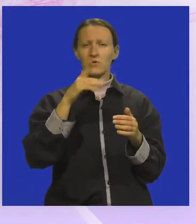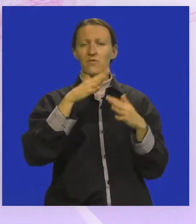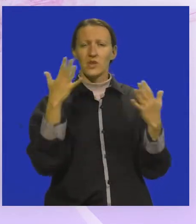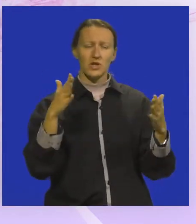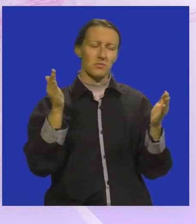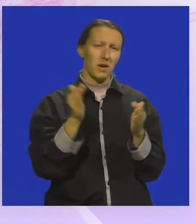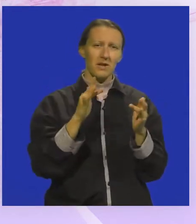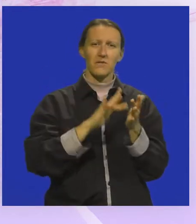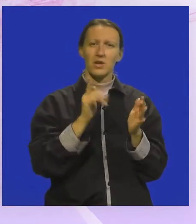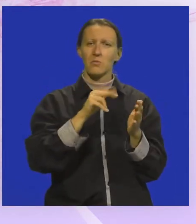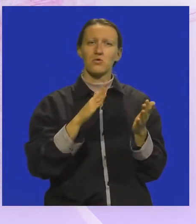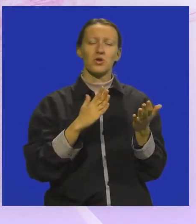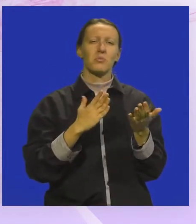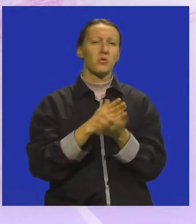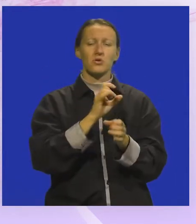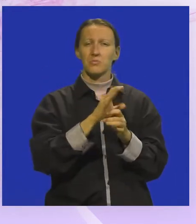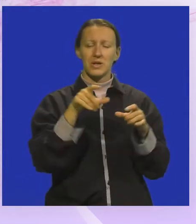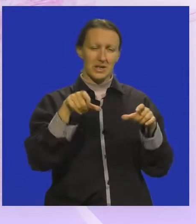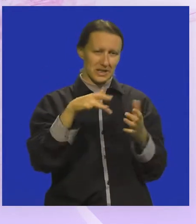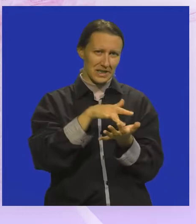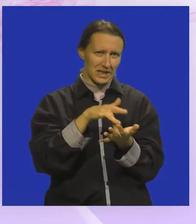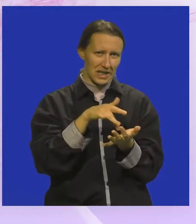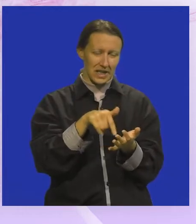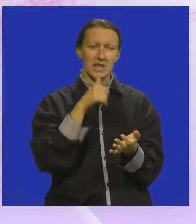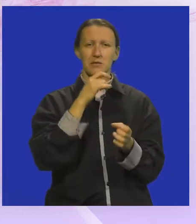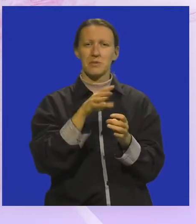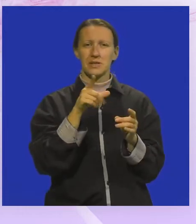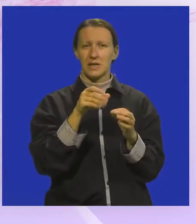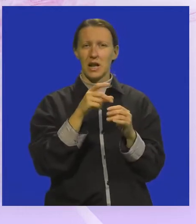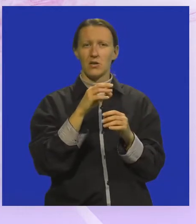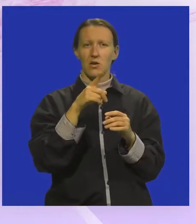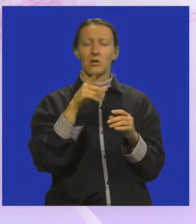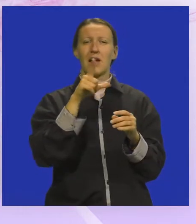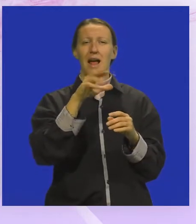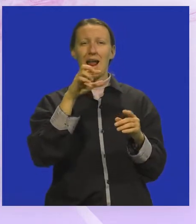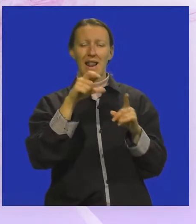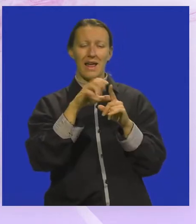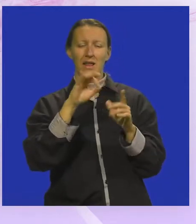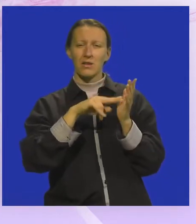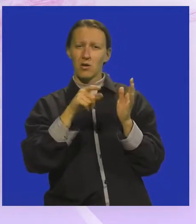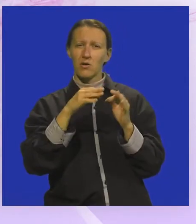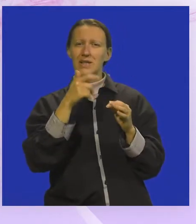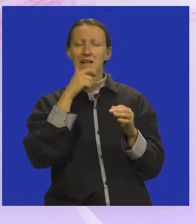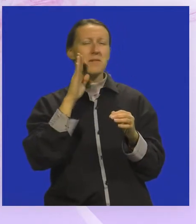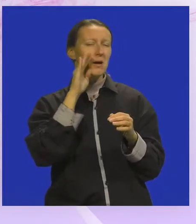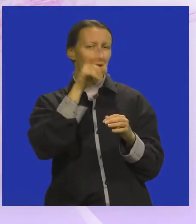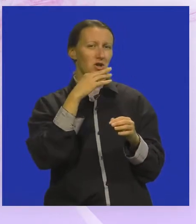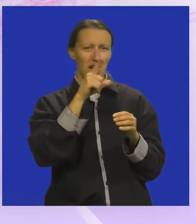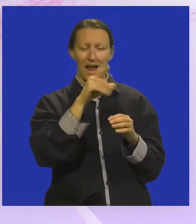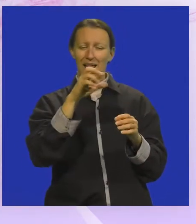i manjih manifestacija ne može proći bez place i bez ladonje, odnosno leddonje, kako reću stari Medulinci.